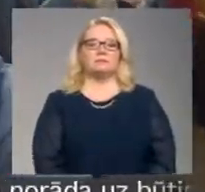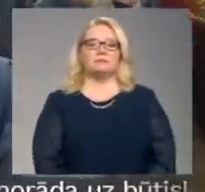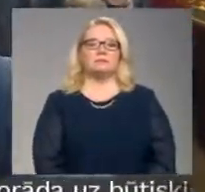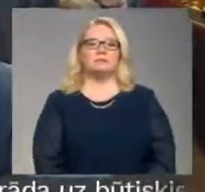Lielbritānijā.